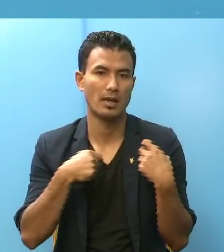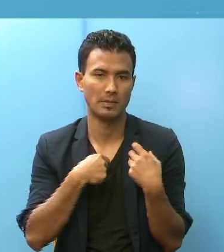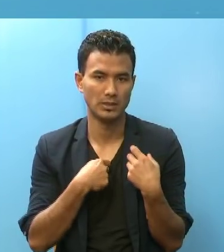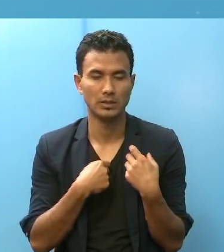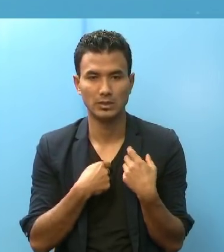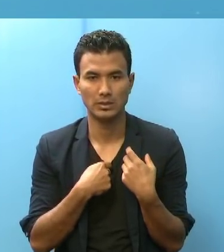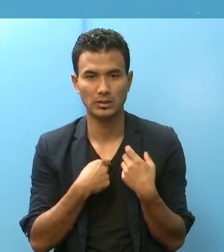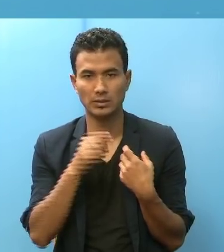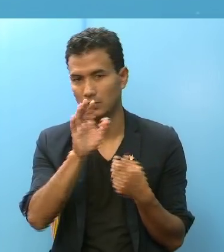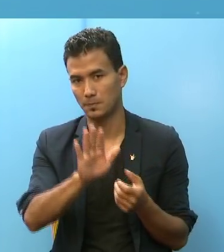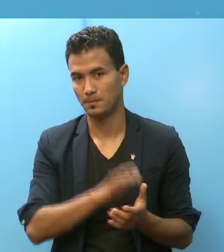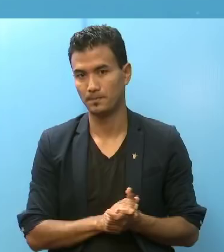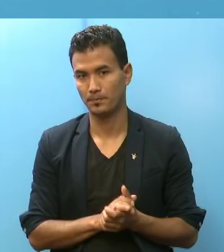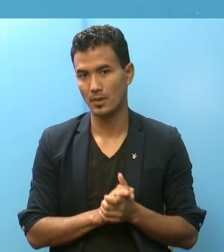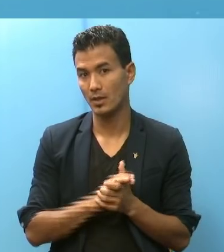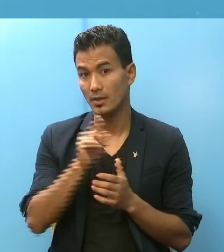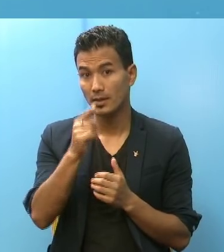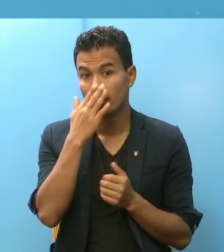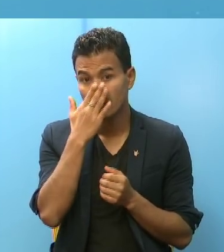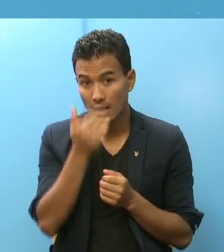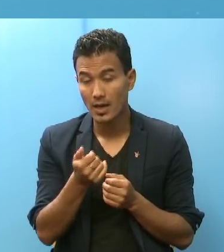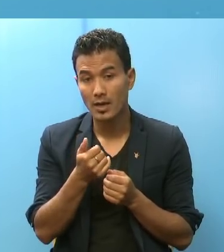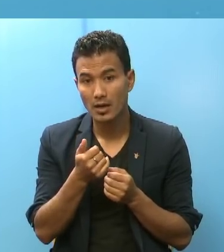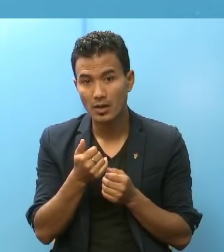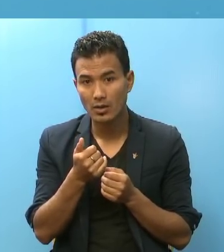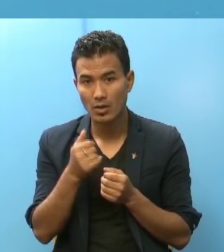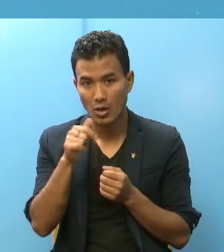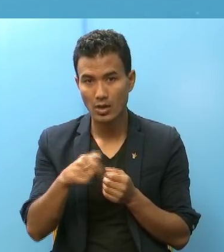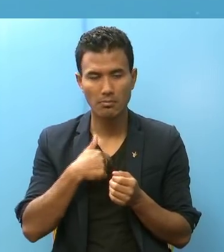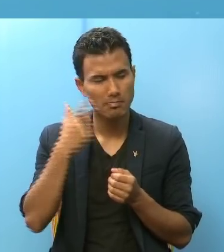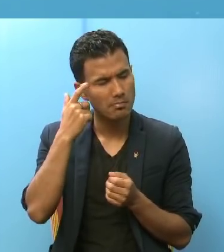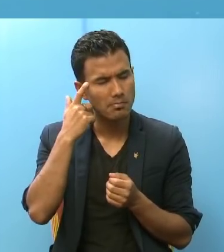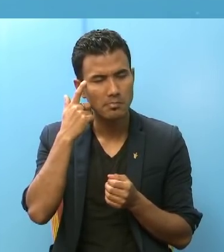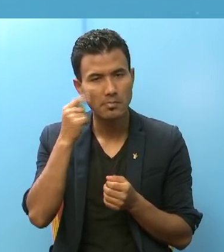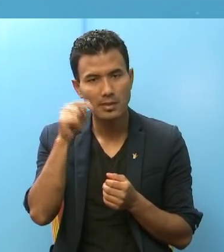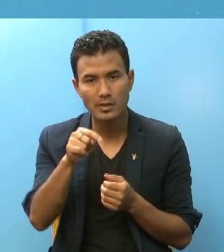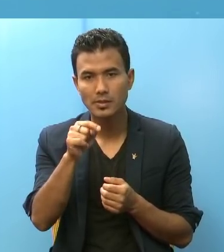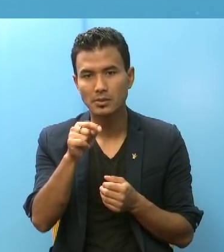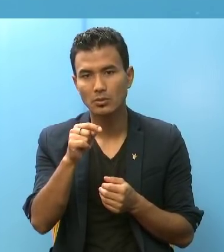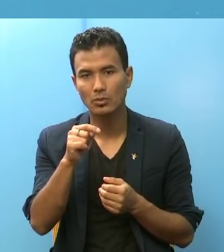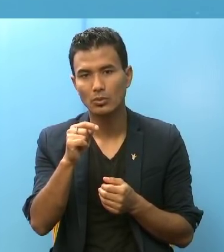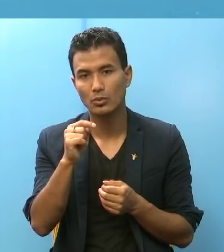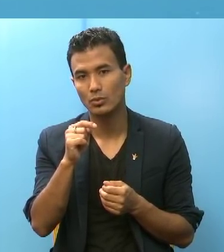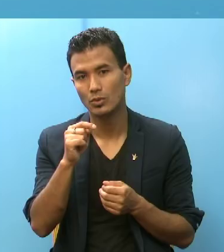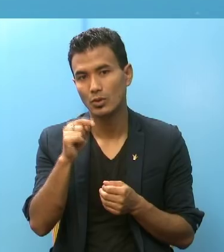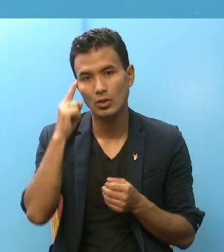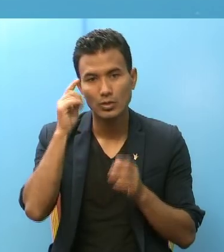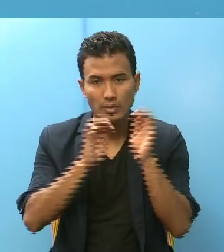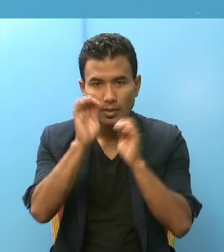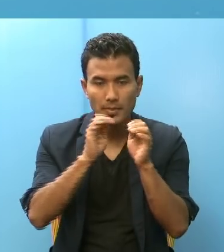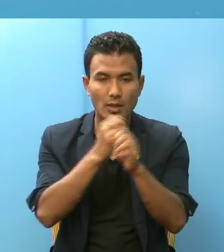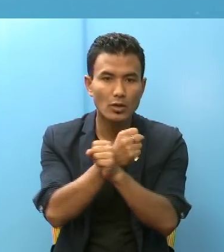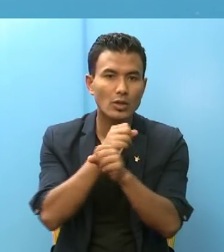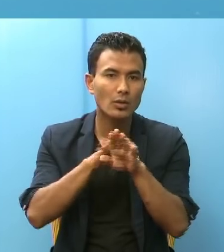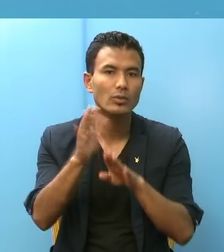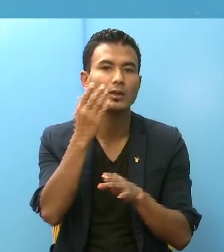हमी एंट गराज़ु तेसनाली अब अब अईले मलाकस्त लाग्साबने एसका संभावित खतरा